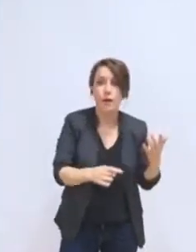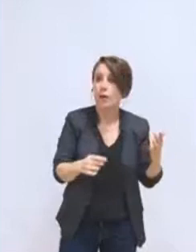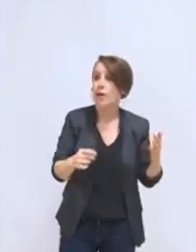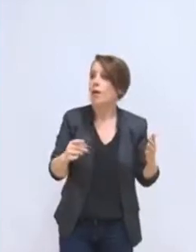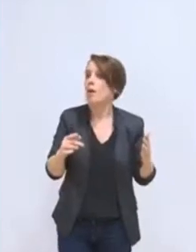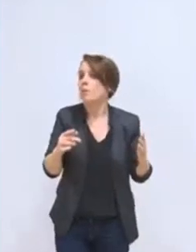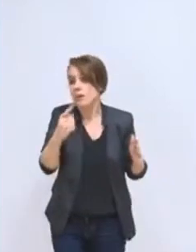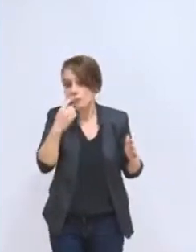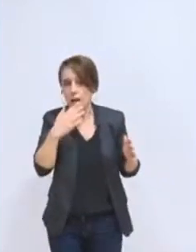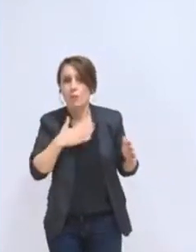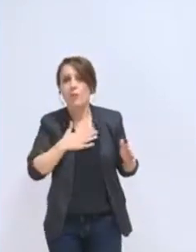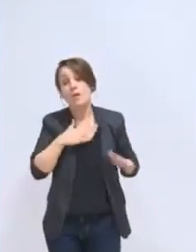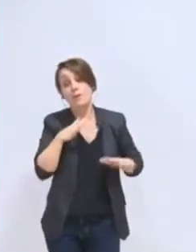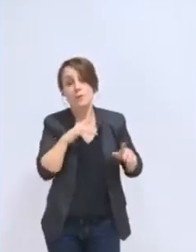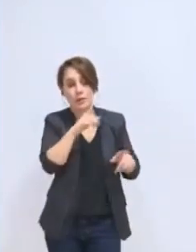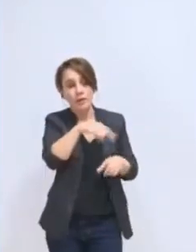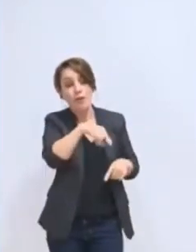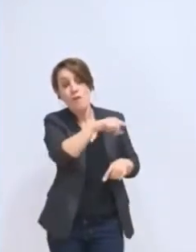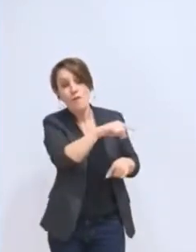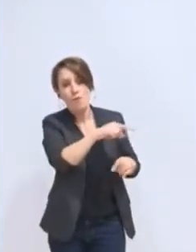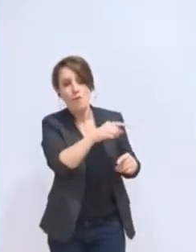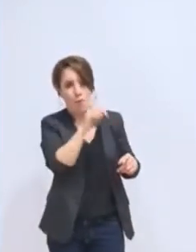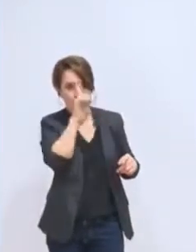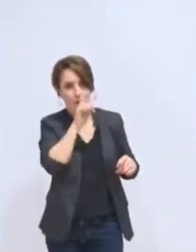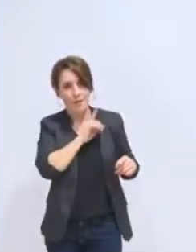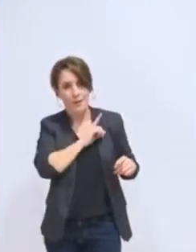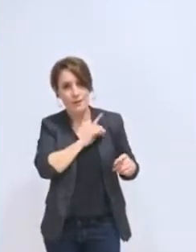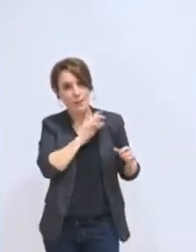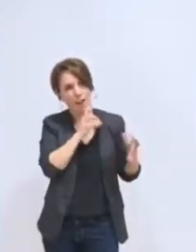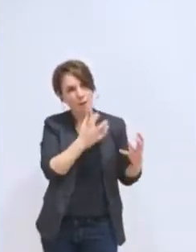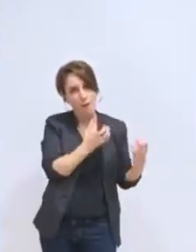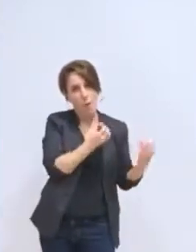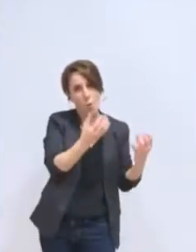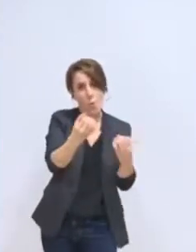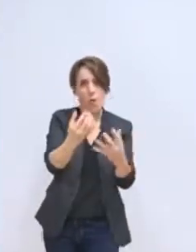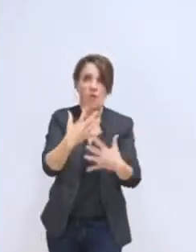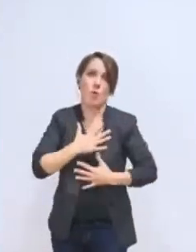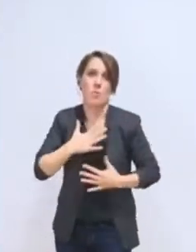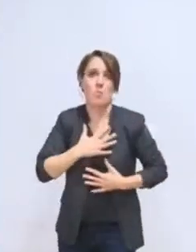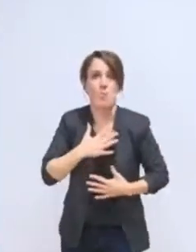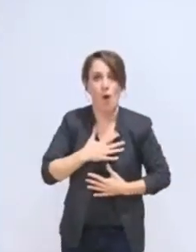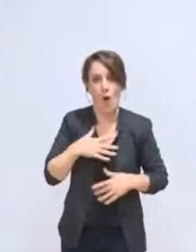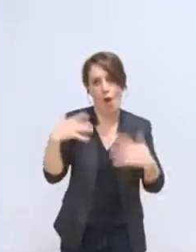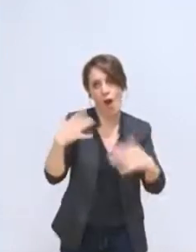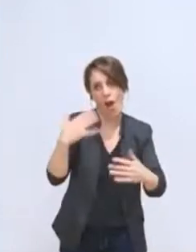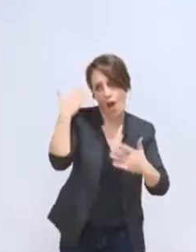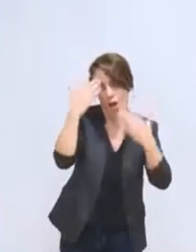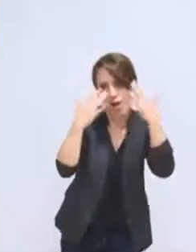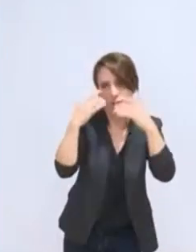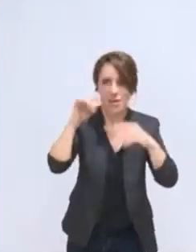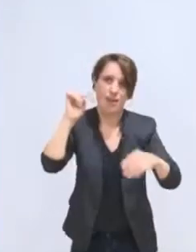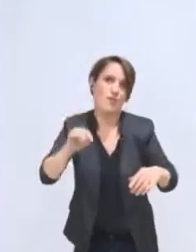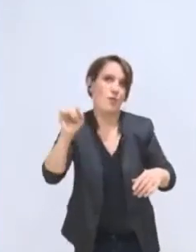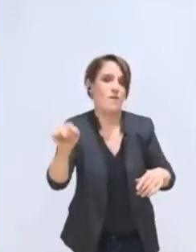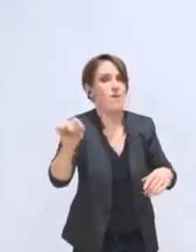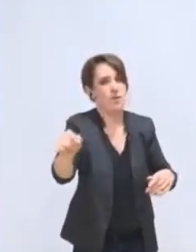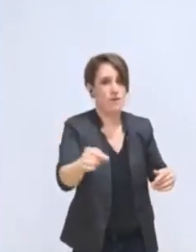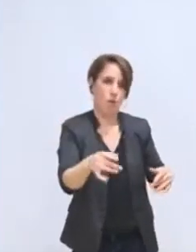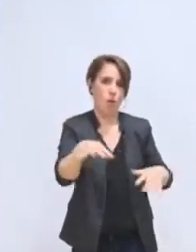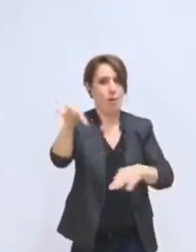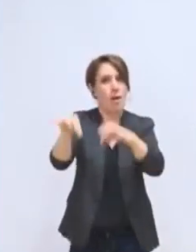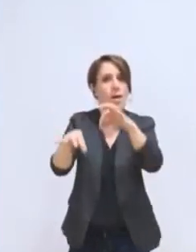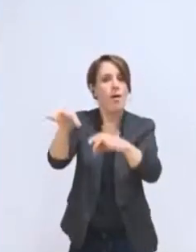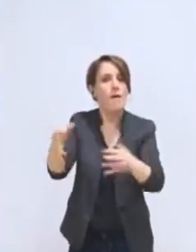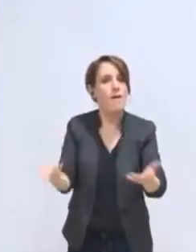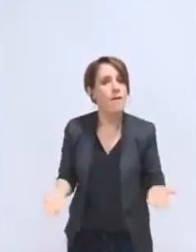peur ou d'inquiéter, au-delà peut-être du raisonnable, ceux qui vous écoutez, non